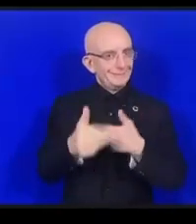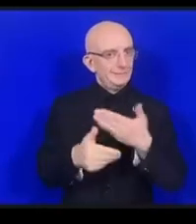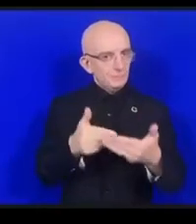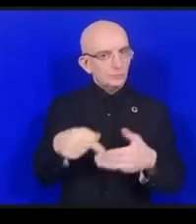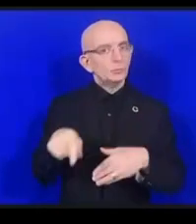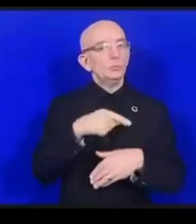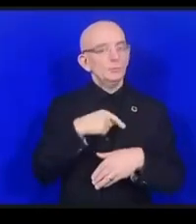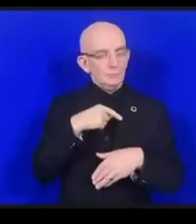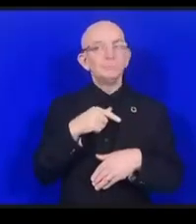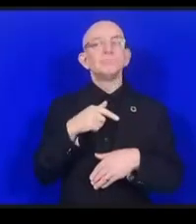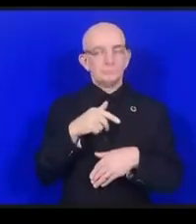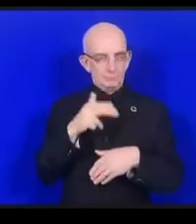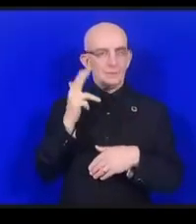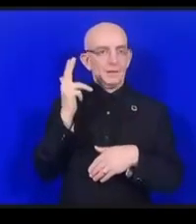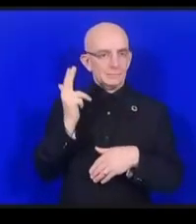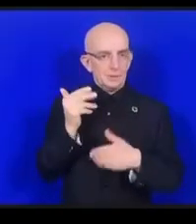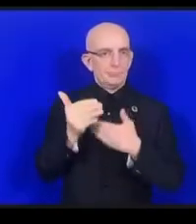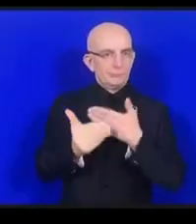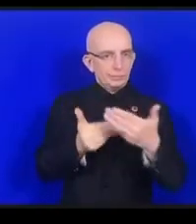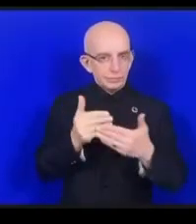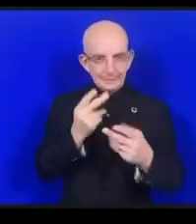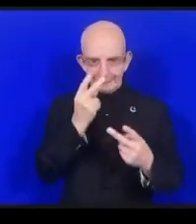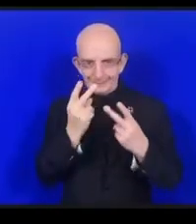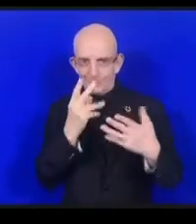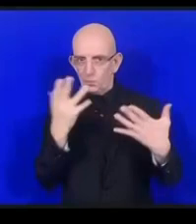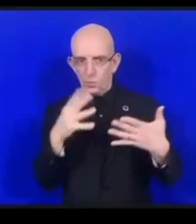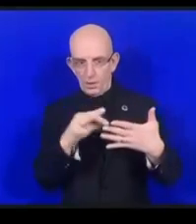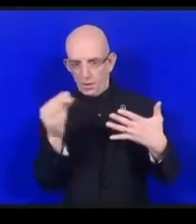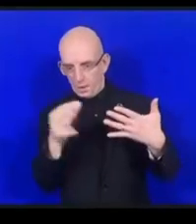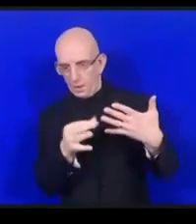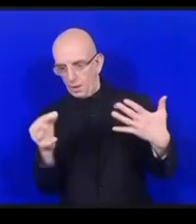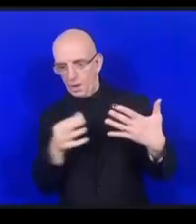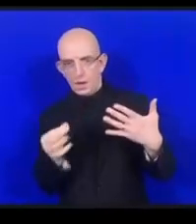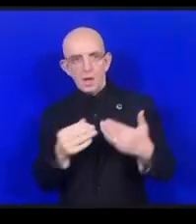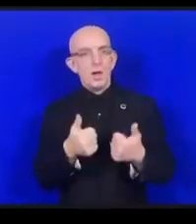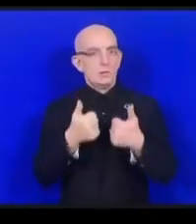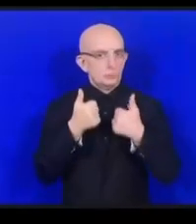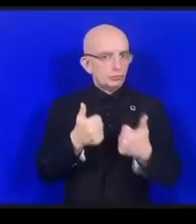これは一種の願望でしたあるいはIoT目標というより